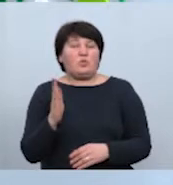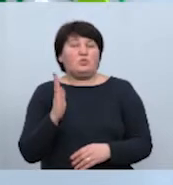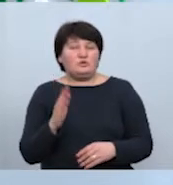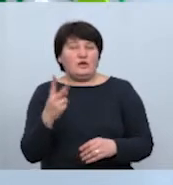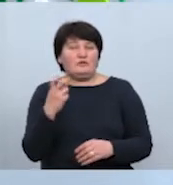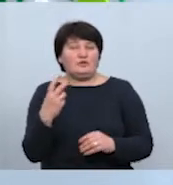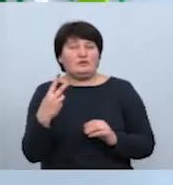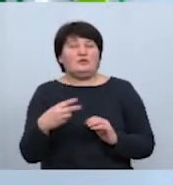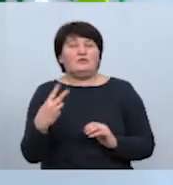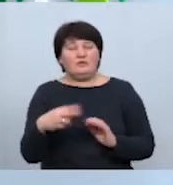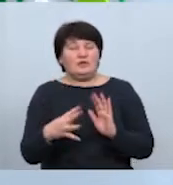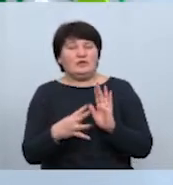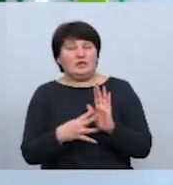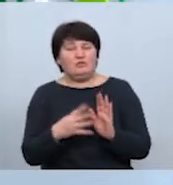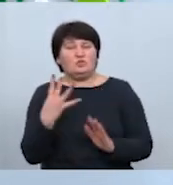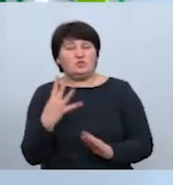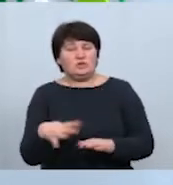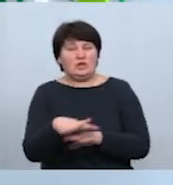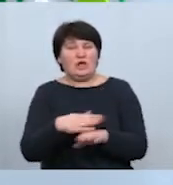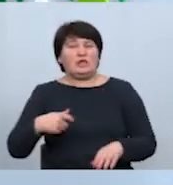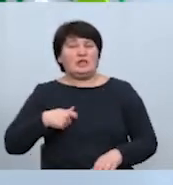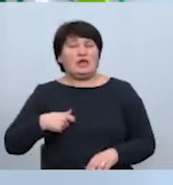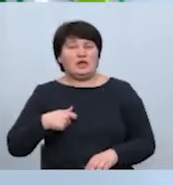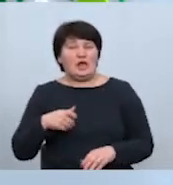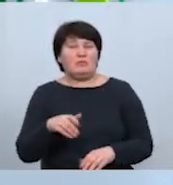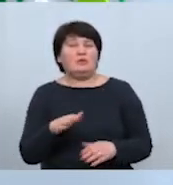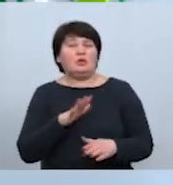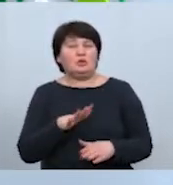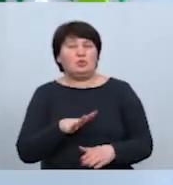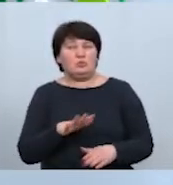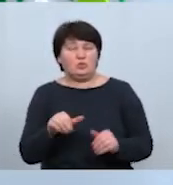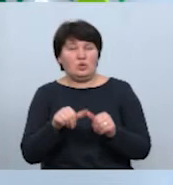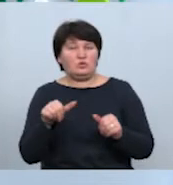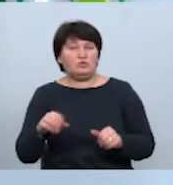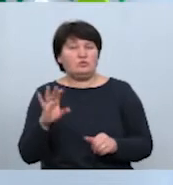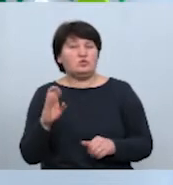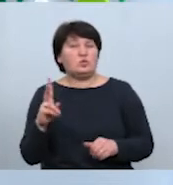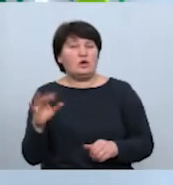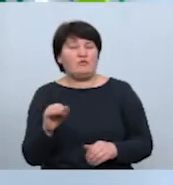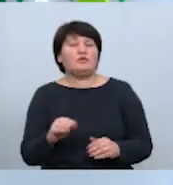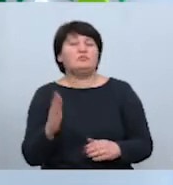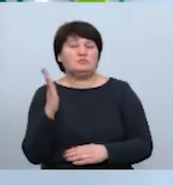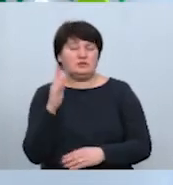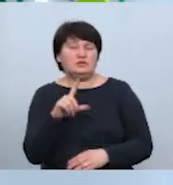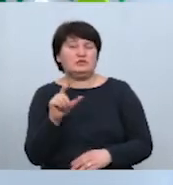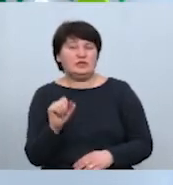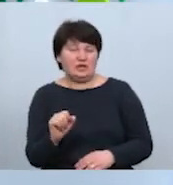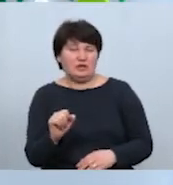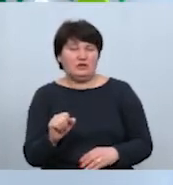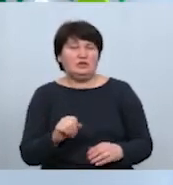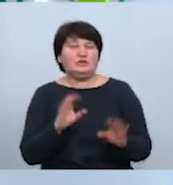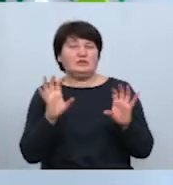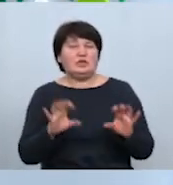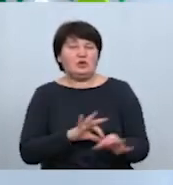депутатів. Чотири прикарпатські нардепи від «Слуги народу» були відсутні. Окрім Володимира Тимофійчука, він проголосував «за». Законопроєкт також